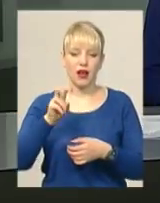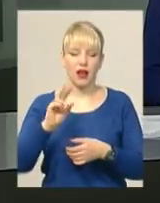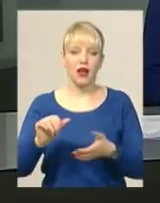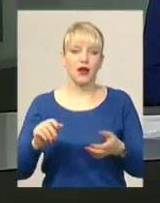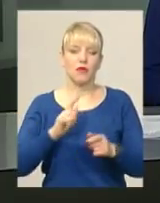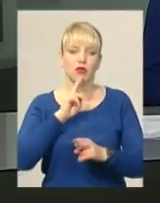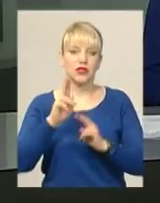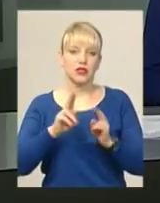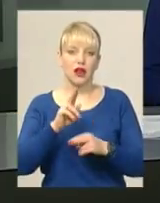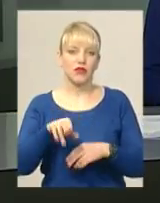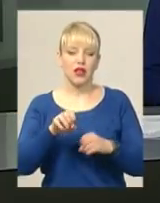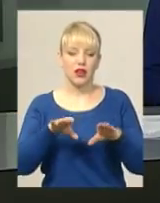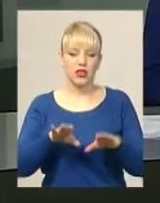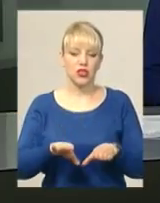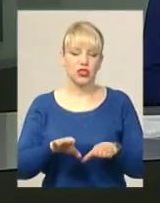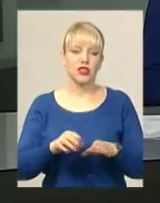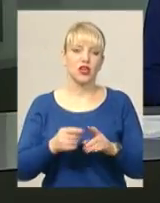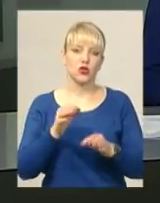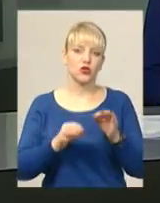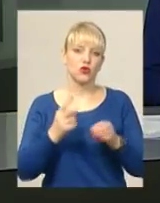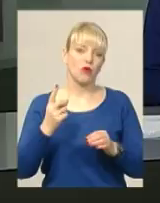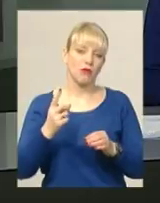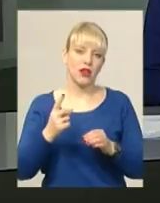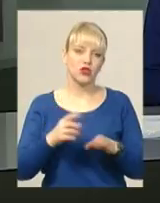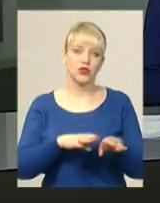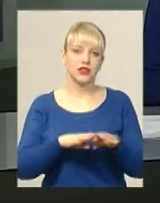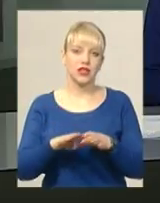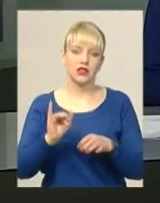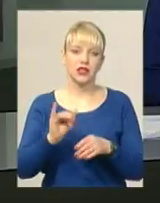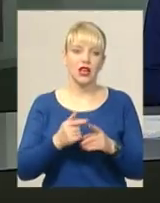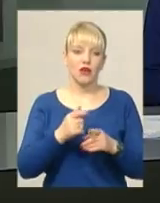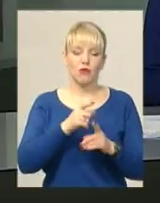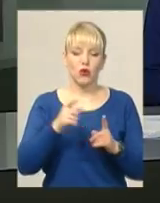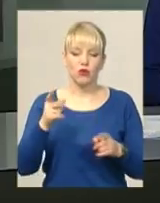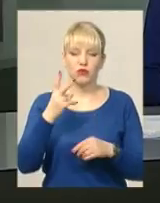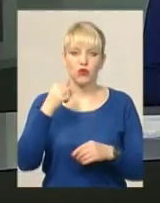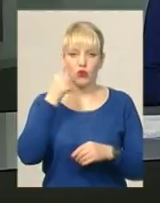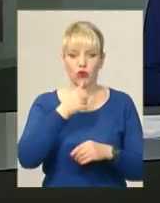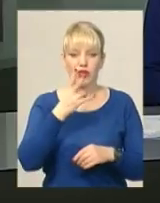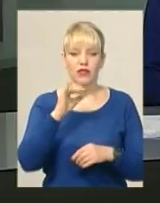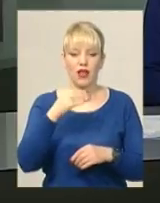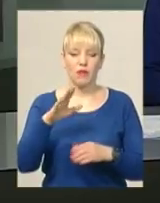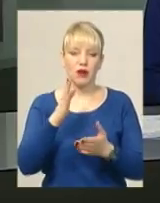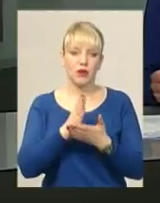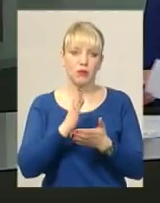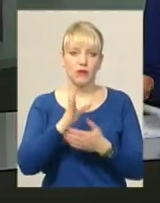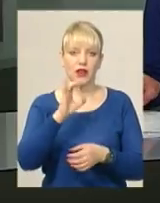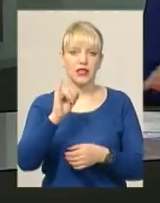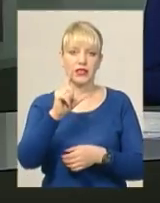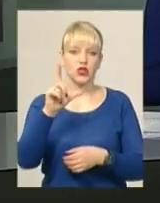апеляційну скаргу на рішення суду першої інстанції. Сам Євген Неймак впродовж більше двох років перебуває у Хмельницькому СІЗО.